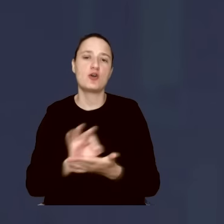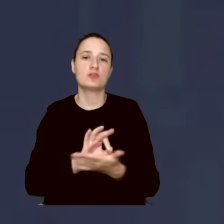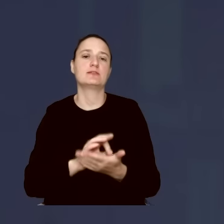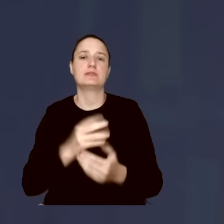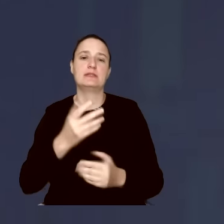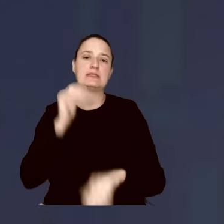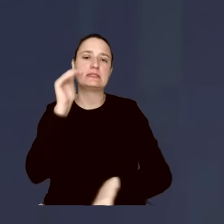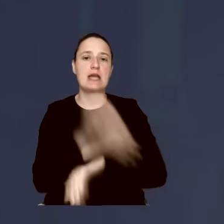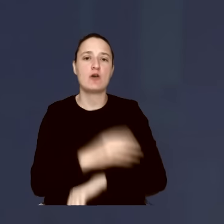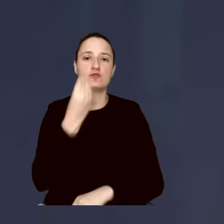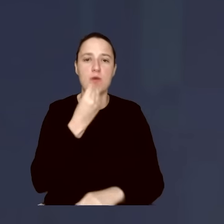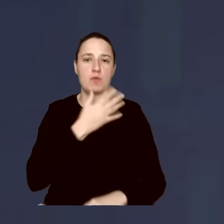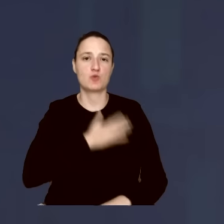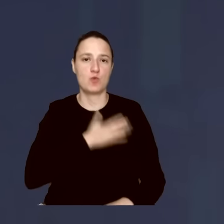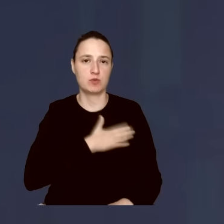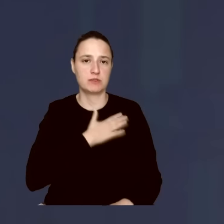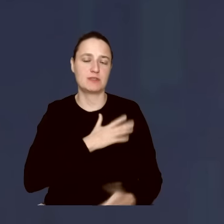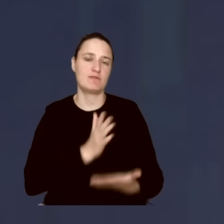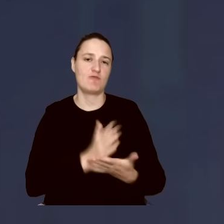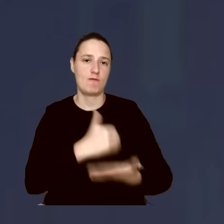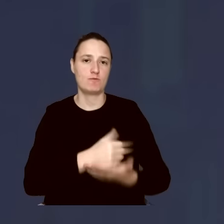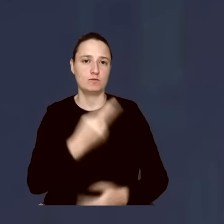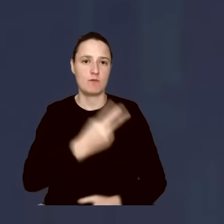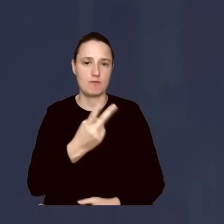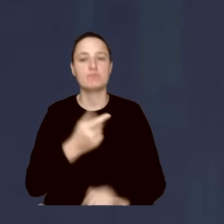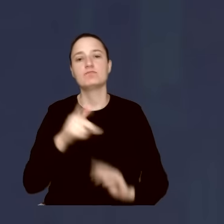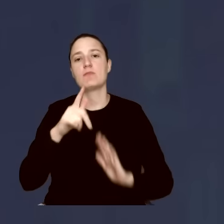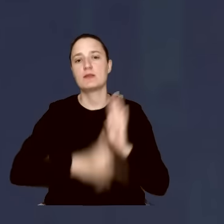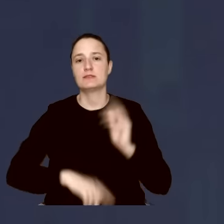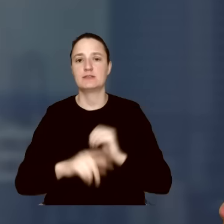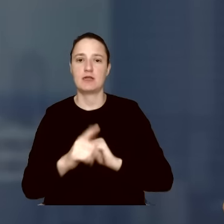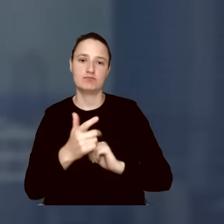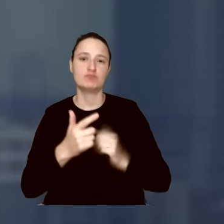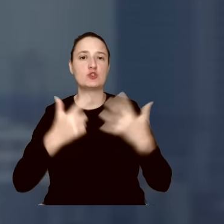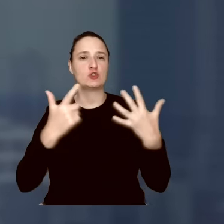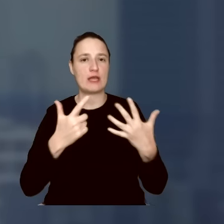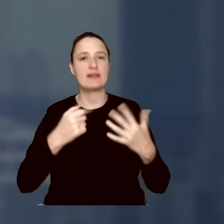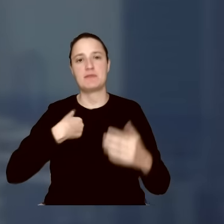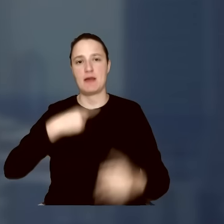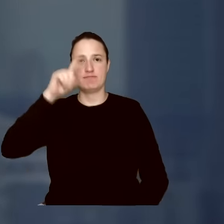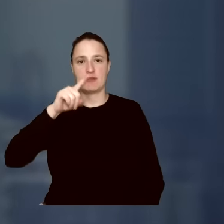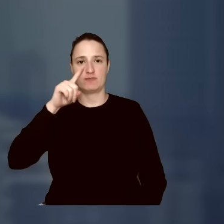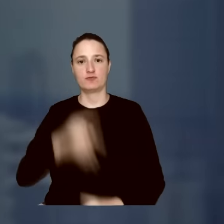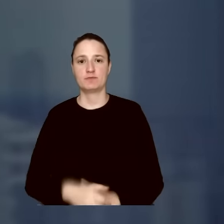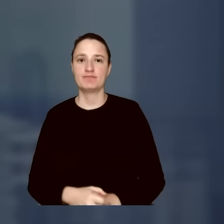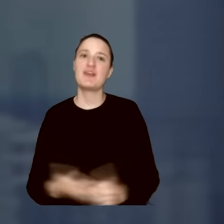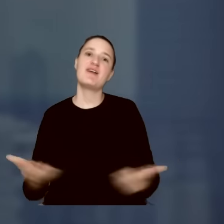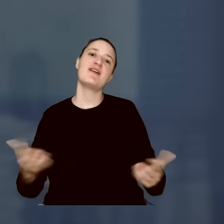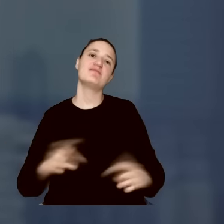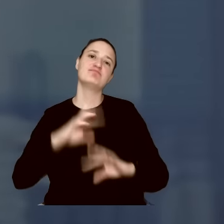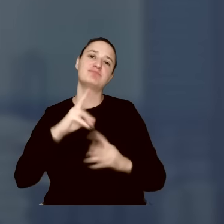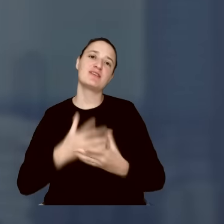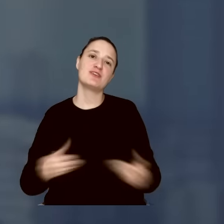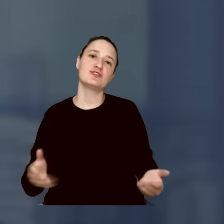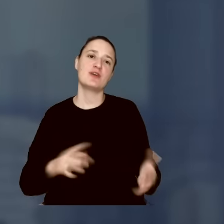Zachodnie, piękna ziemia lubuska. Lista numer 7. Jestem liderem tej listy. To może dlatego, że z tak pięknej ziemi Pan pochodzi. Donald Tusk